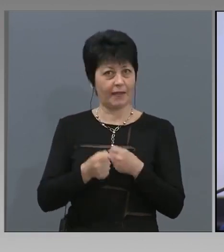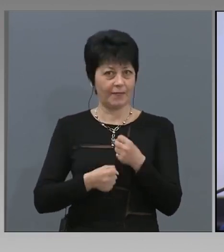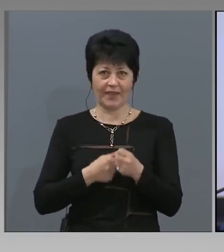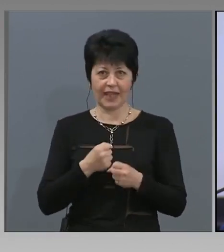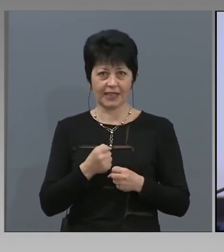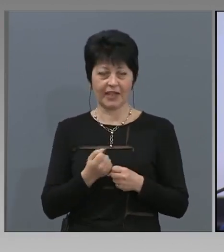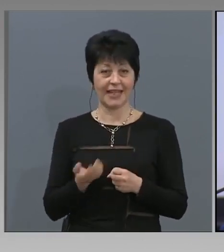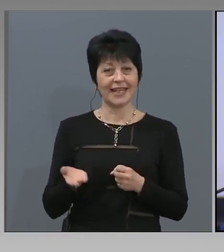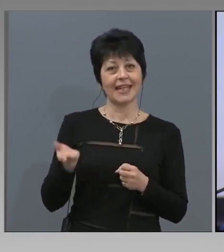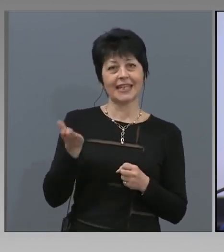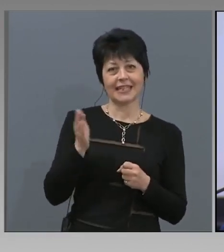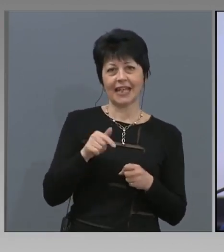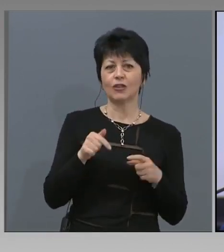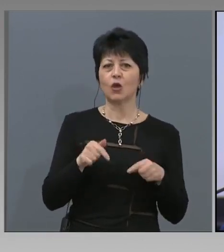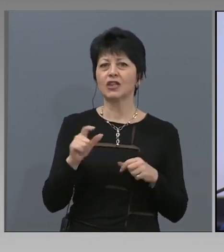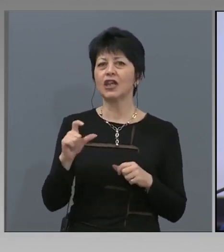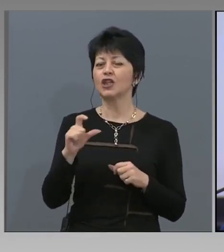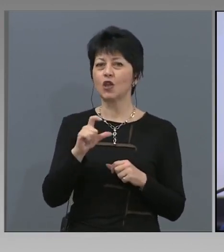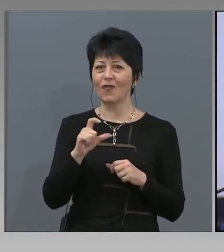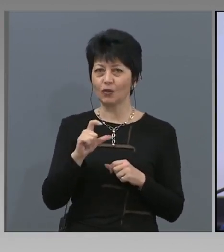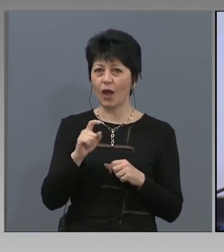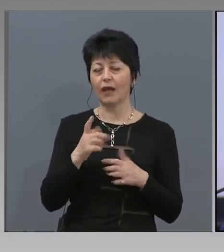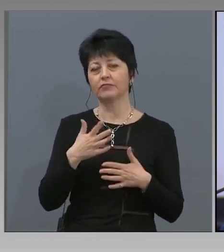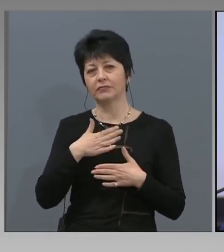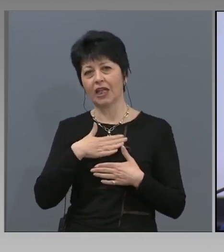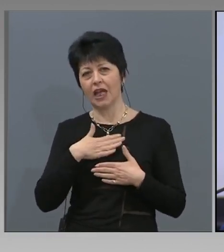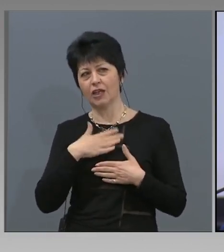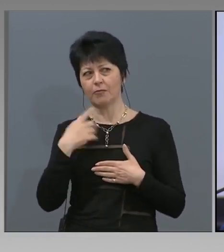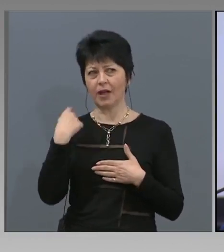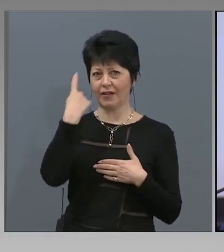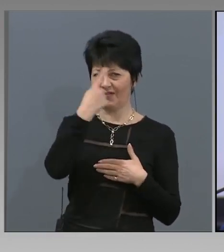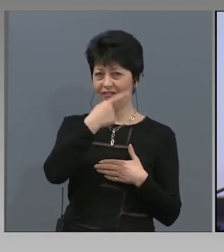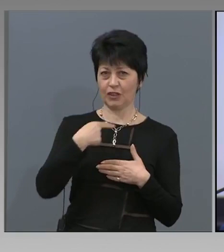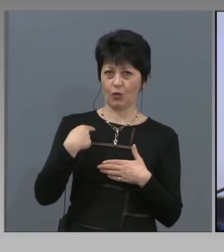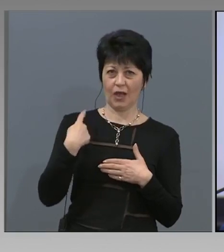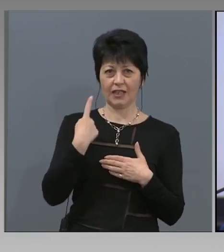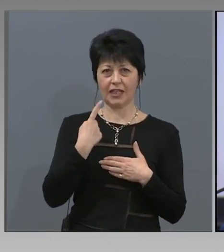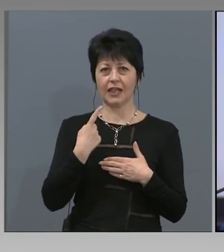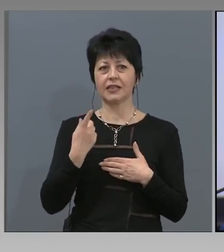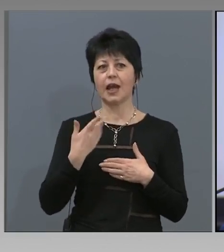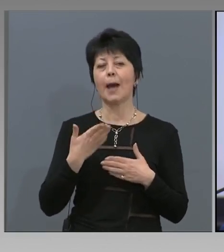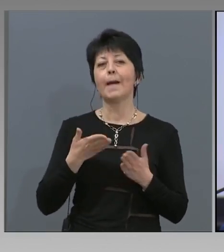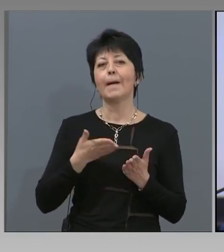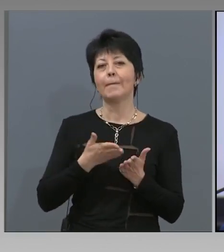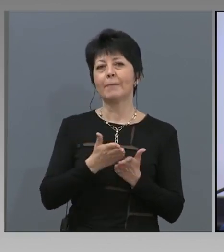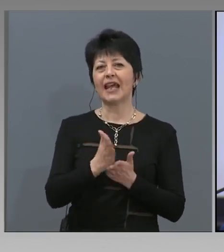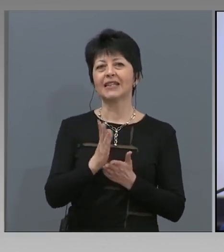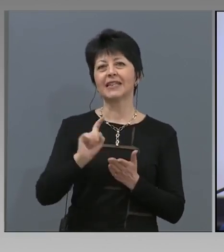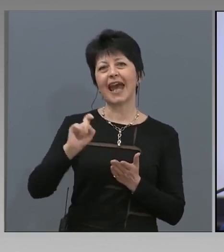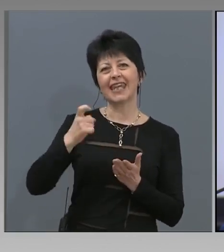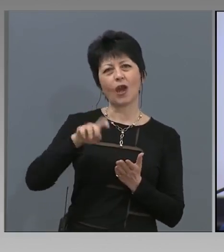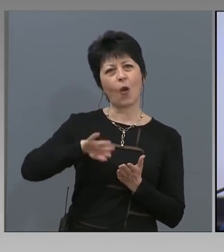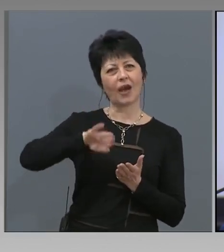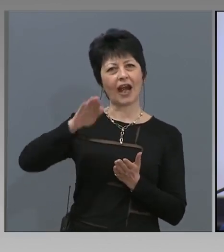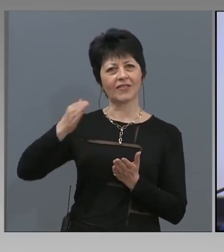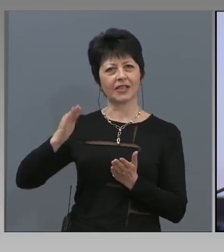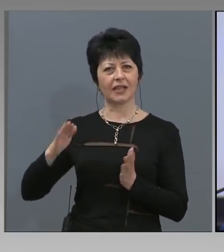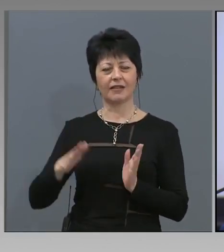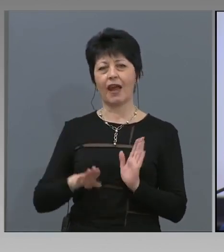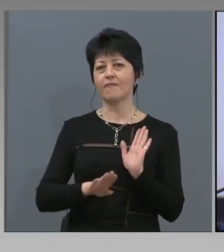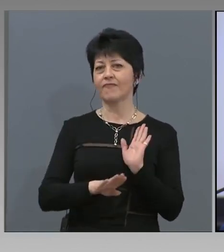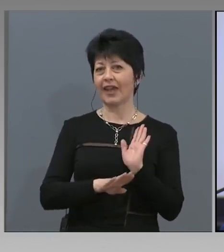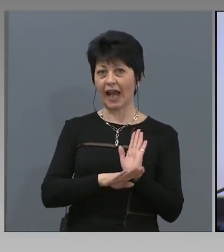След аналитичния софтуер има визуализацият през географски карти, така че достатъчно